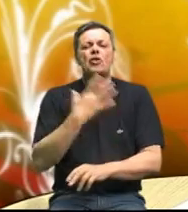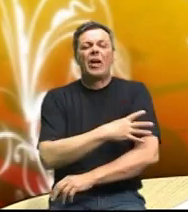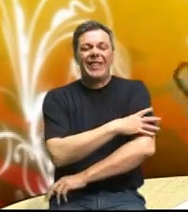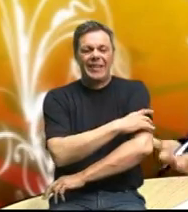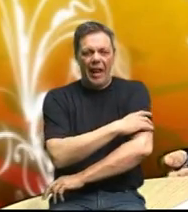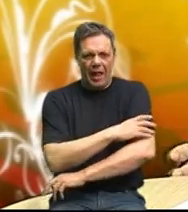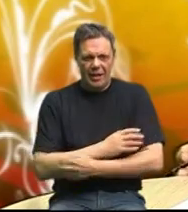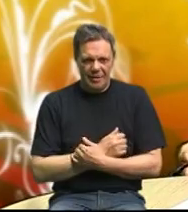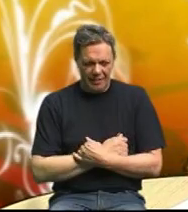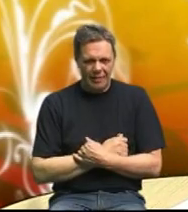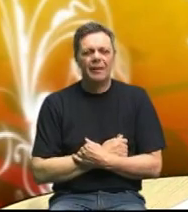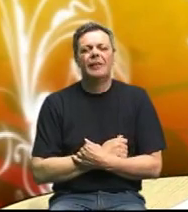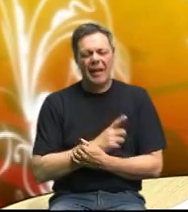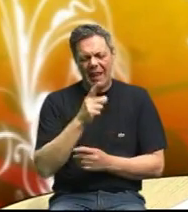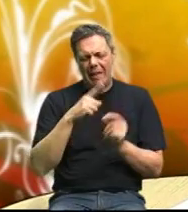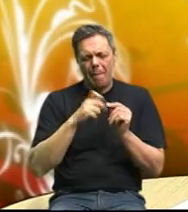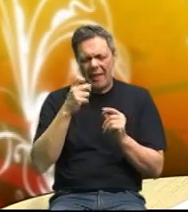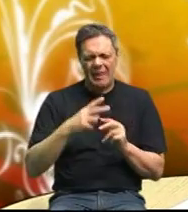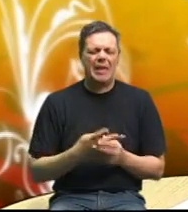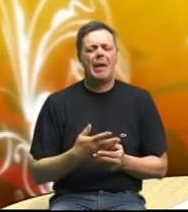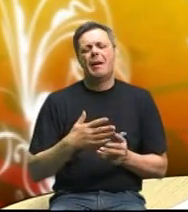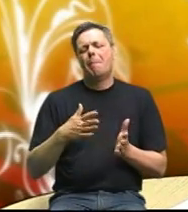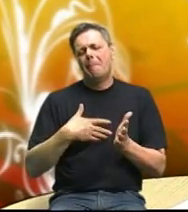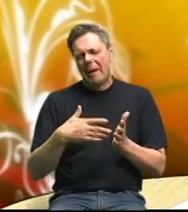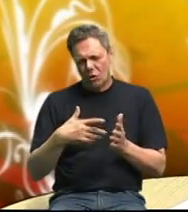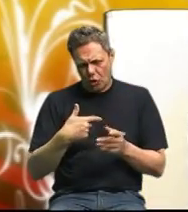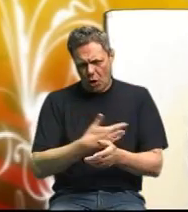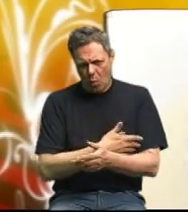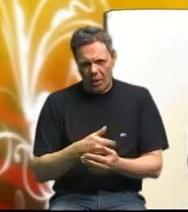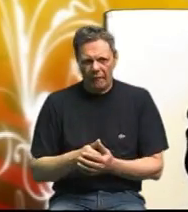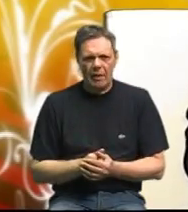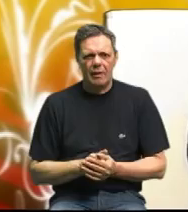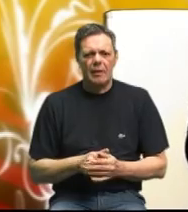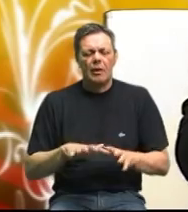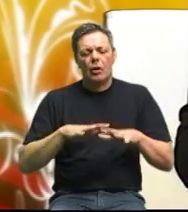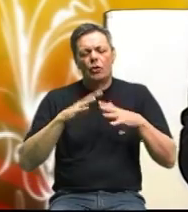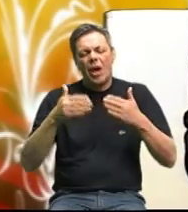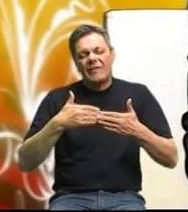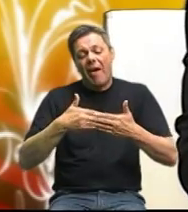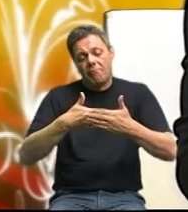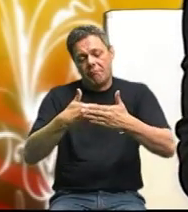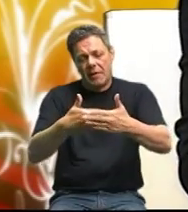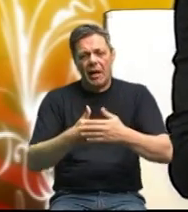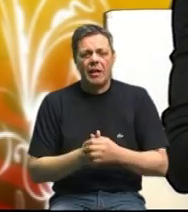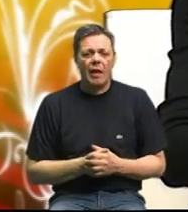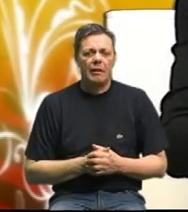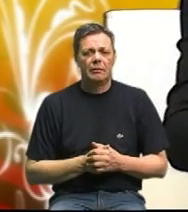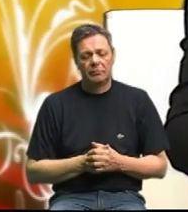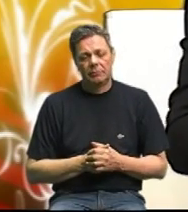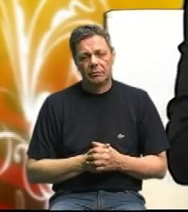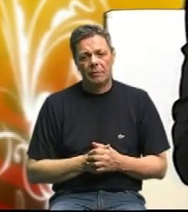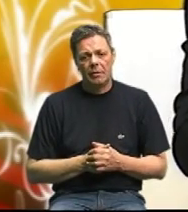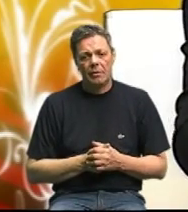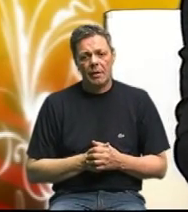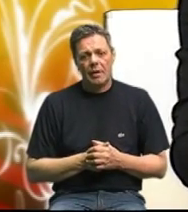visoki lipidi, lipidi, cholesterol i to sve slijeduče, čovjek dostaje